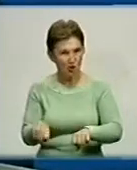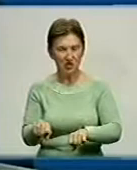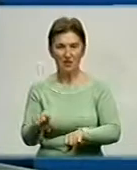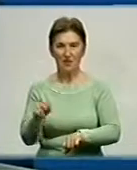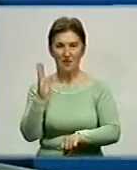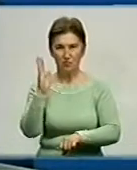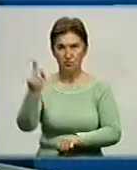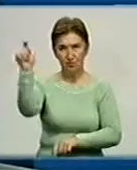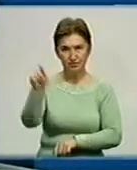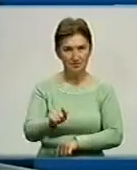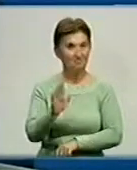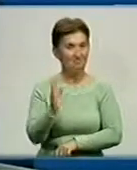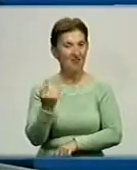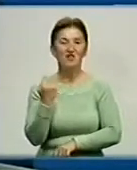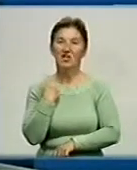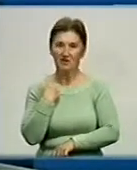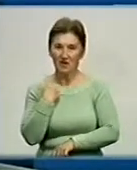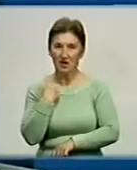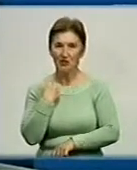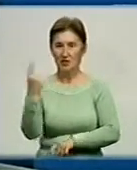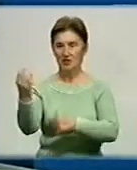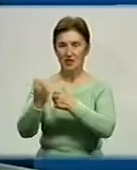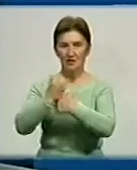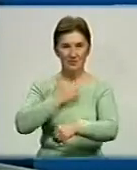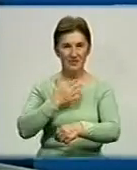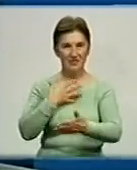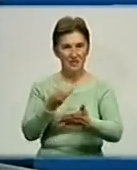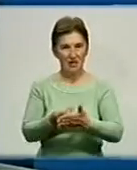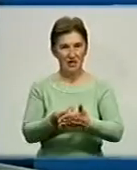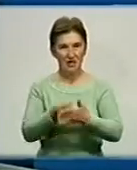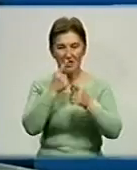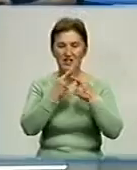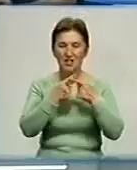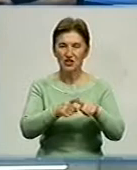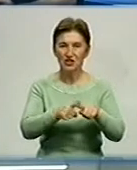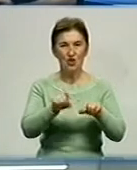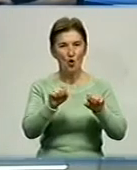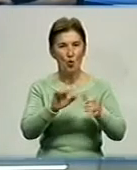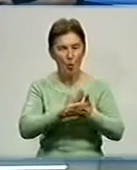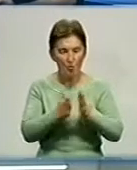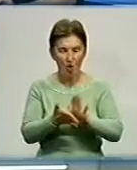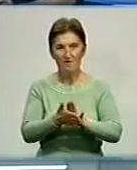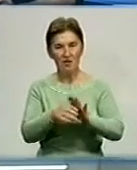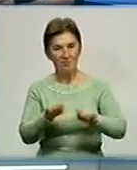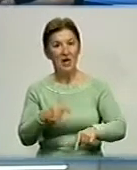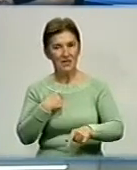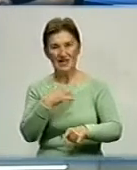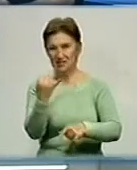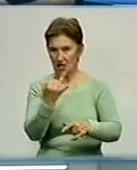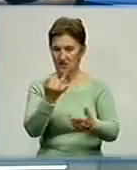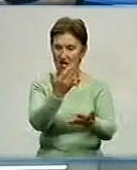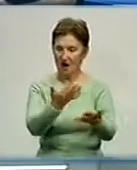на Кировоградщині. Вони скинули нам свої пропозиції, технічні умови, можливості. Нас це зацікавило.